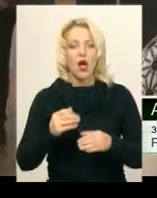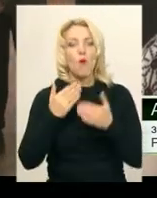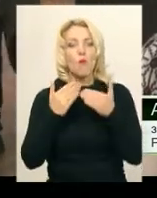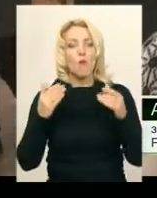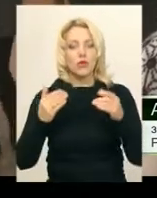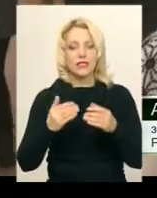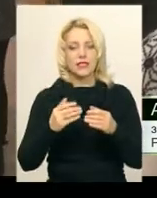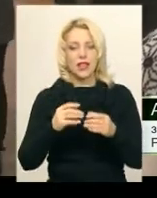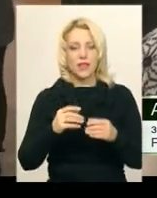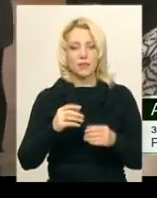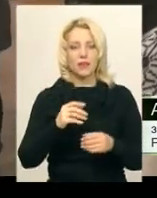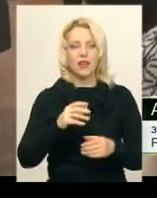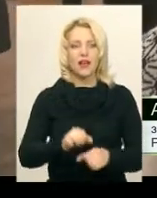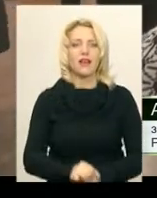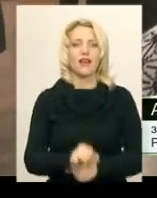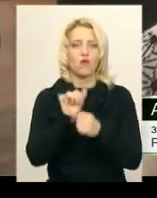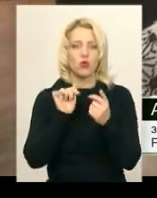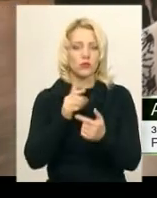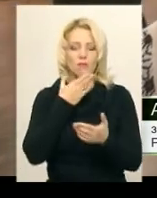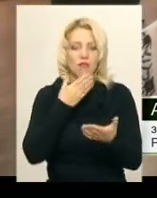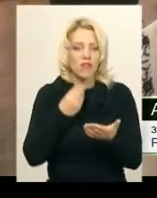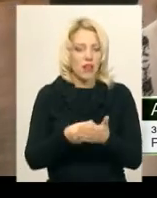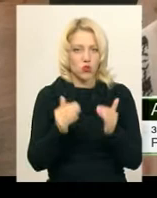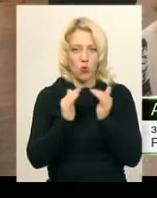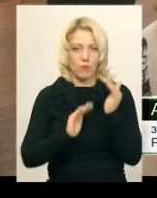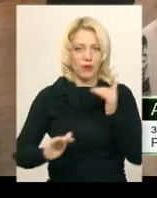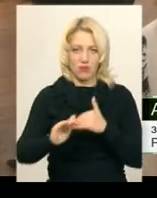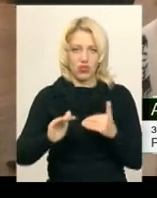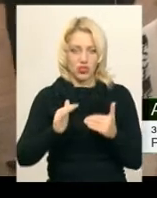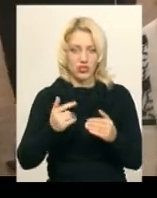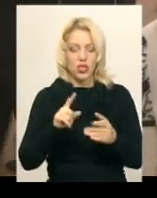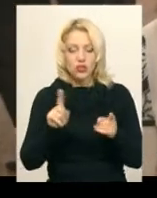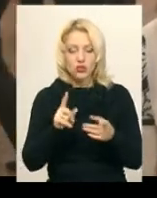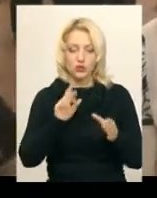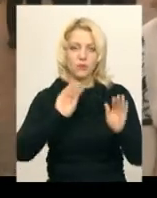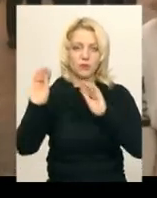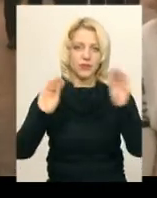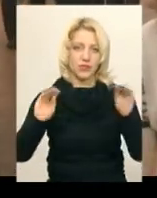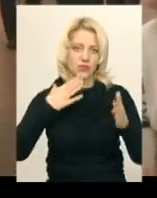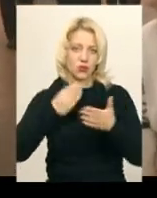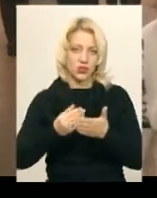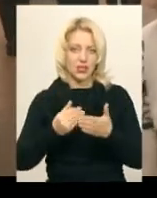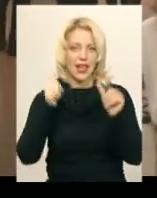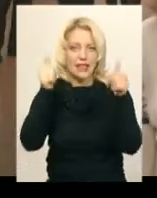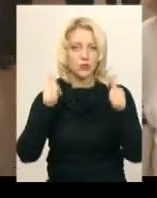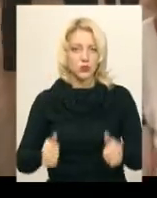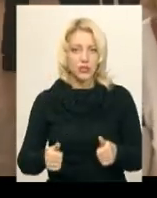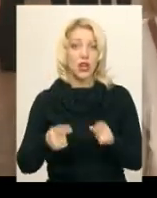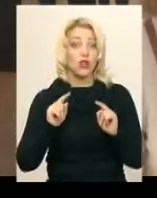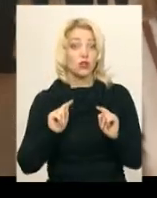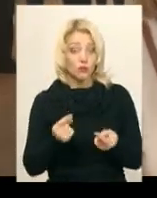власного приміщення для формування експозиції. Тому вся наша діяльність